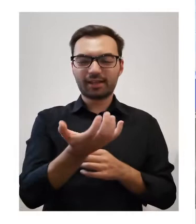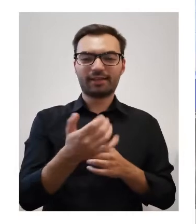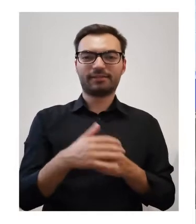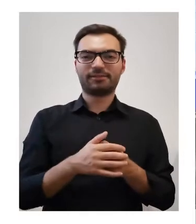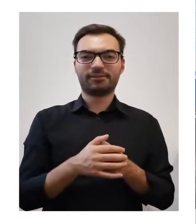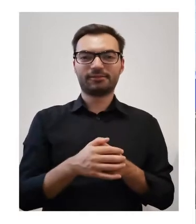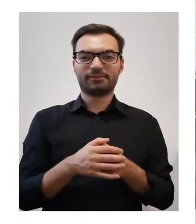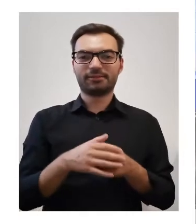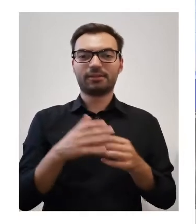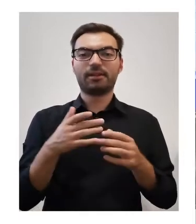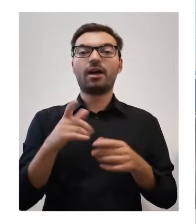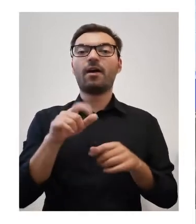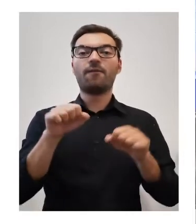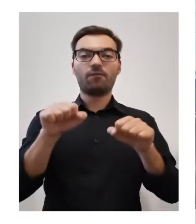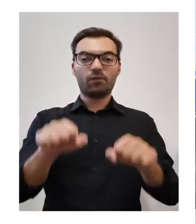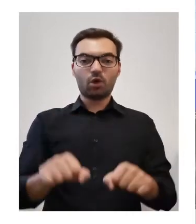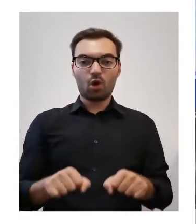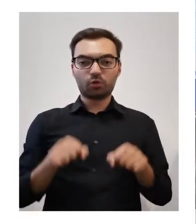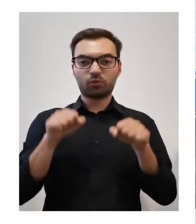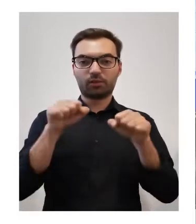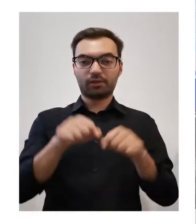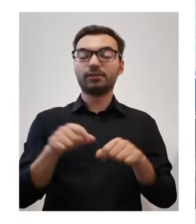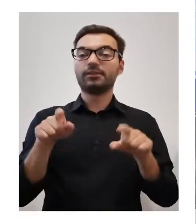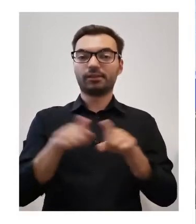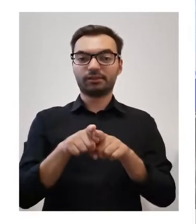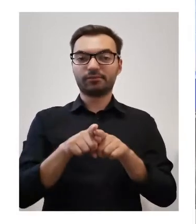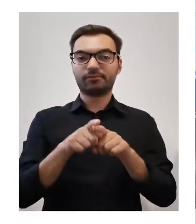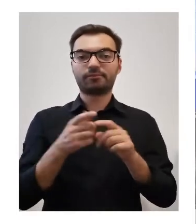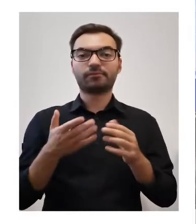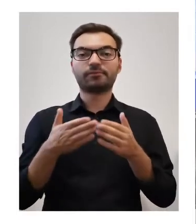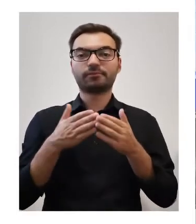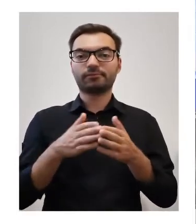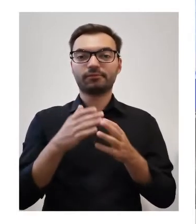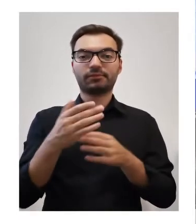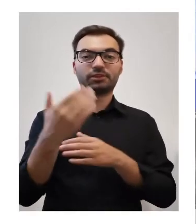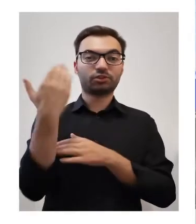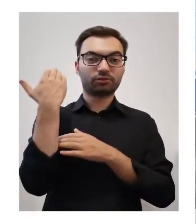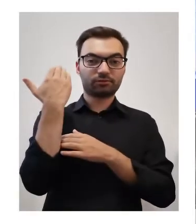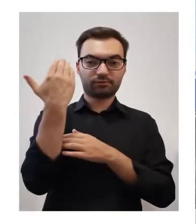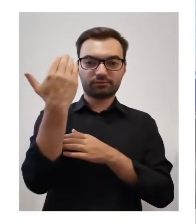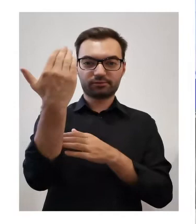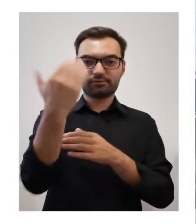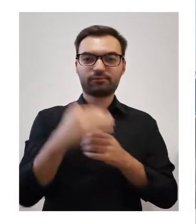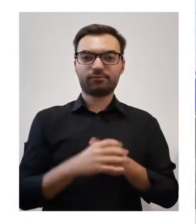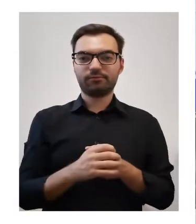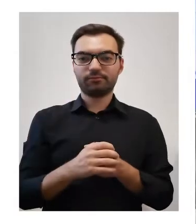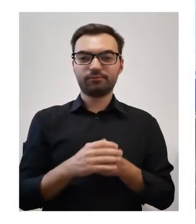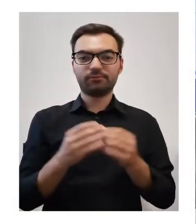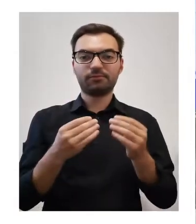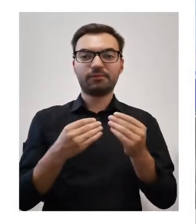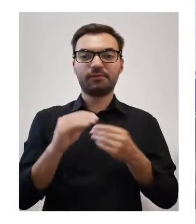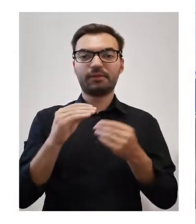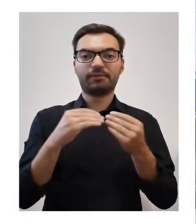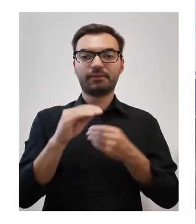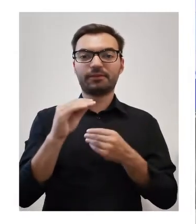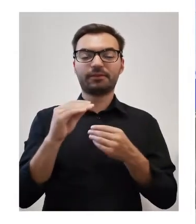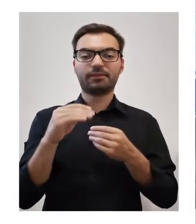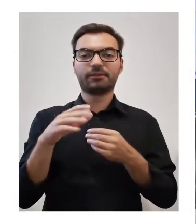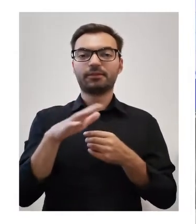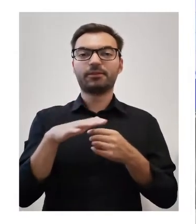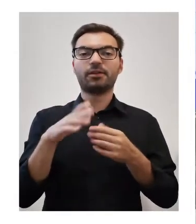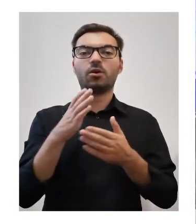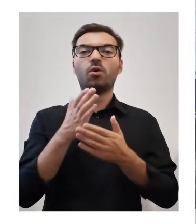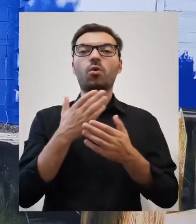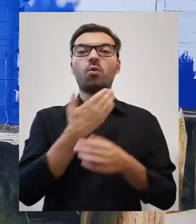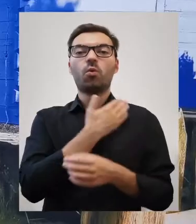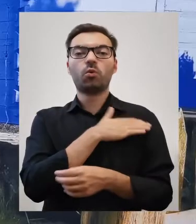i są to zarówno łodzie wiosłowe, jak i łodzie żaglowe. I coraz więcej